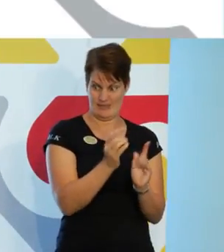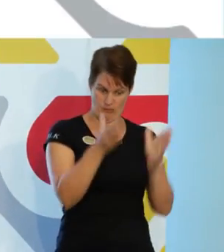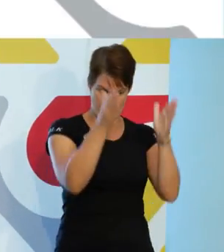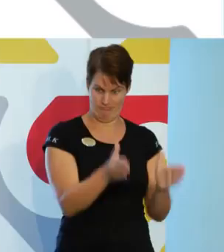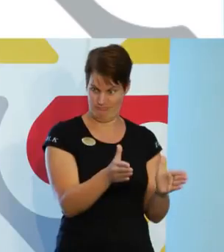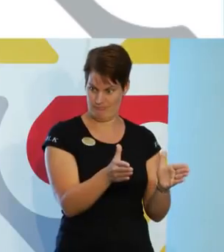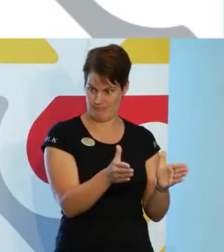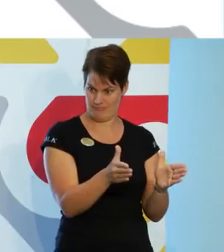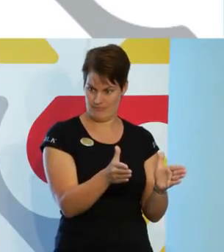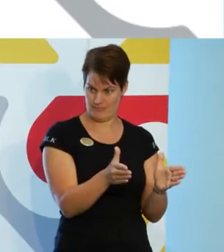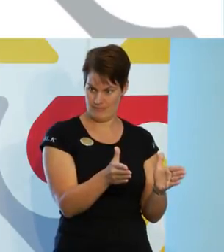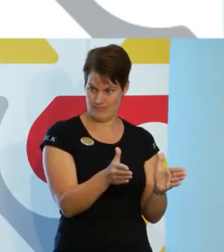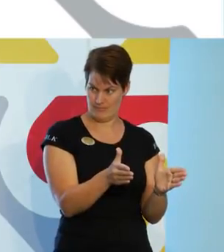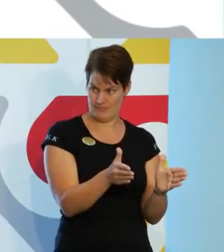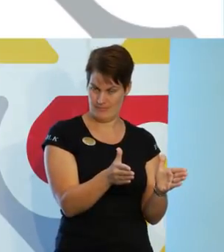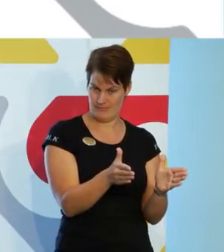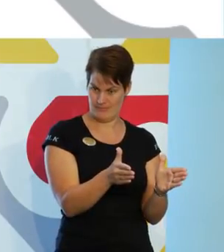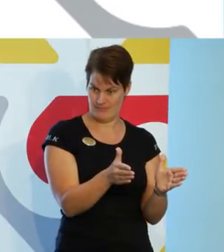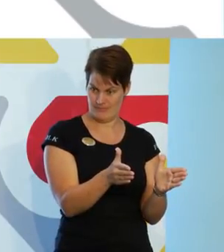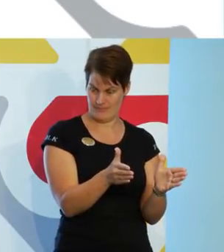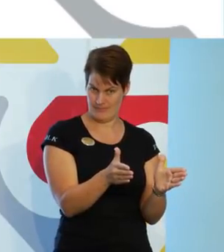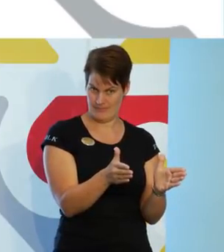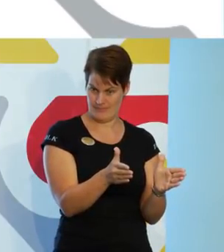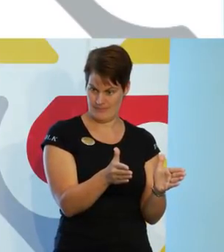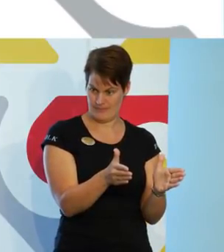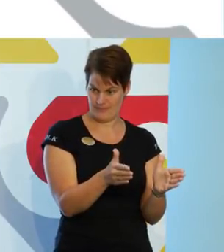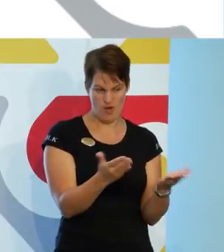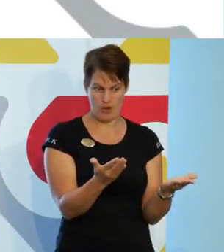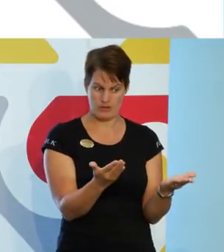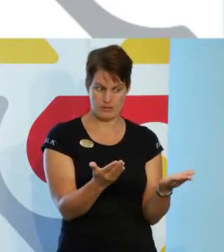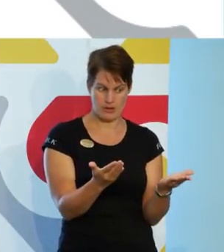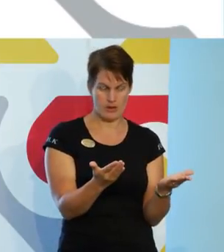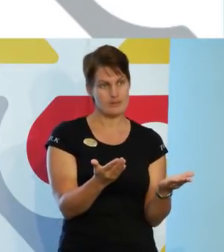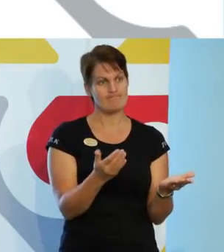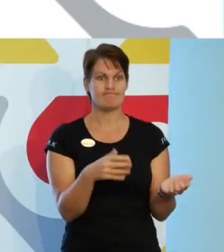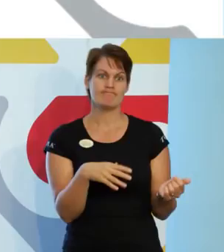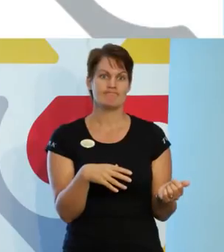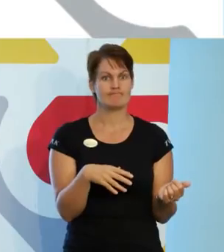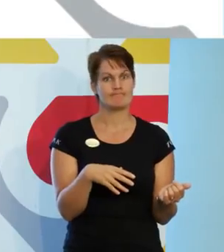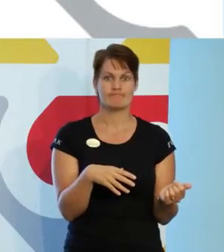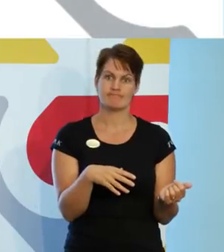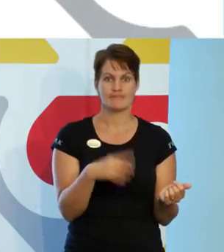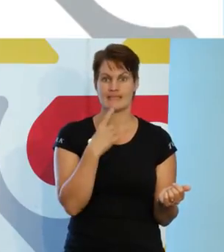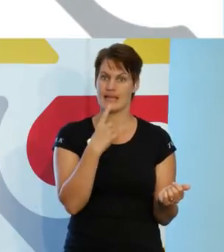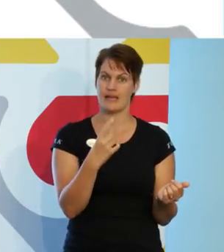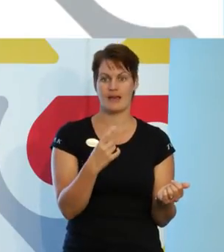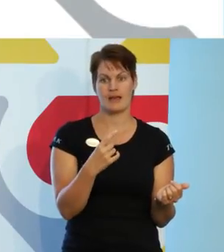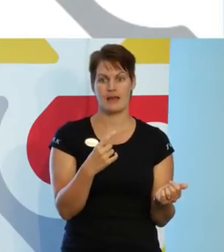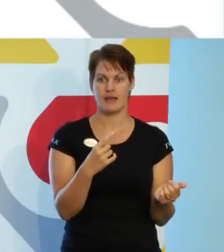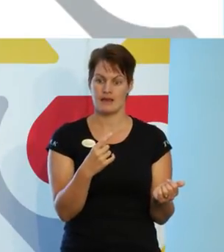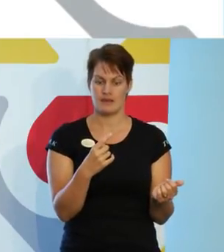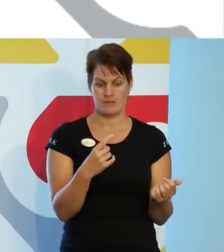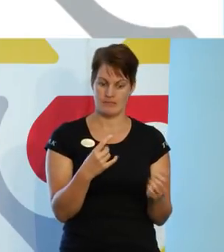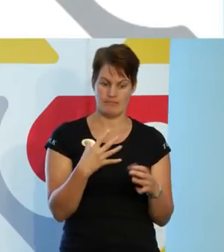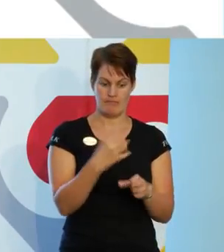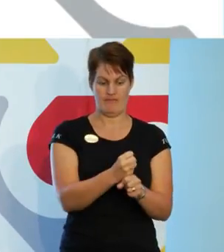Vilka uttryck blir en erbjuden? När den ska befästa sin